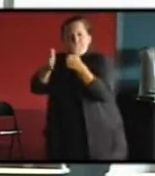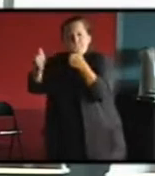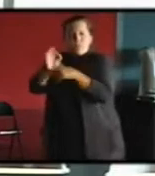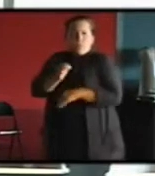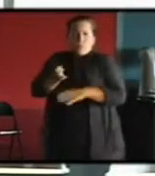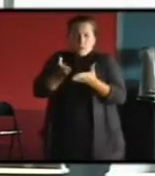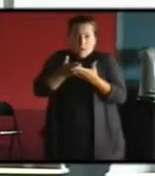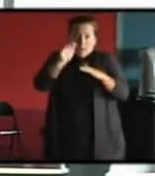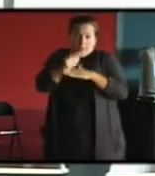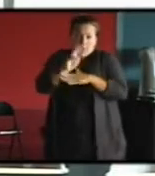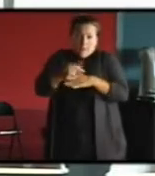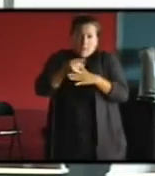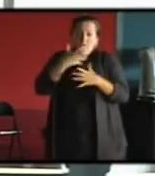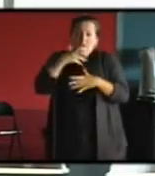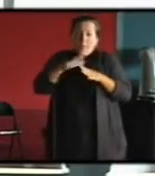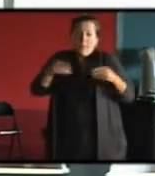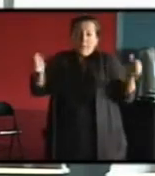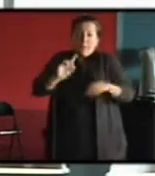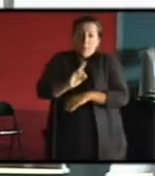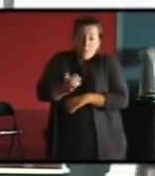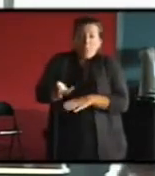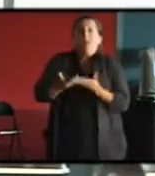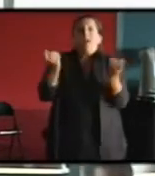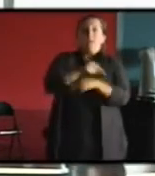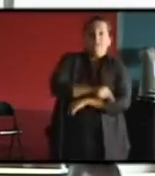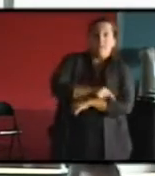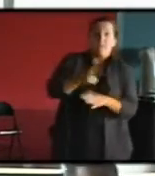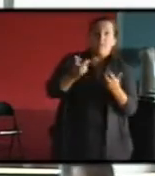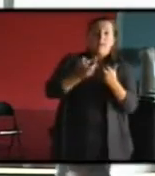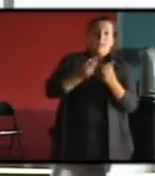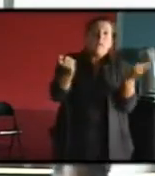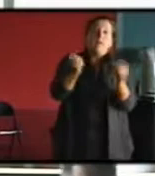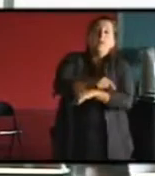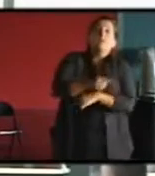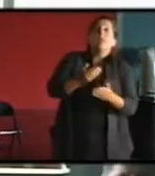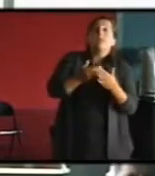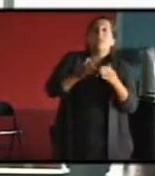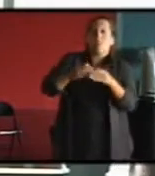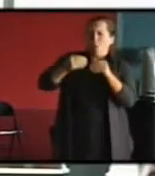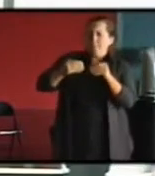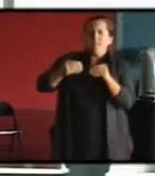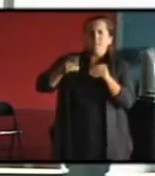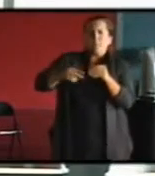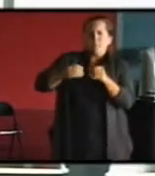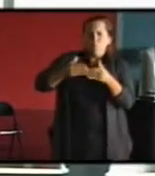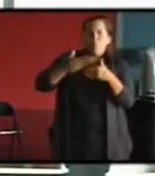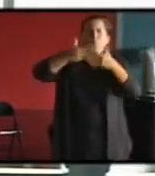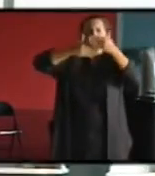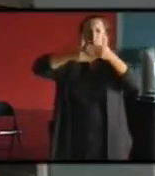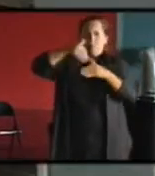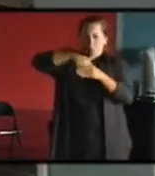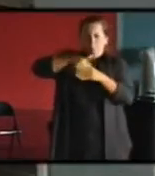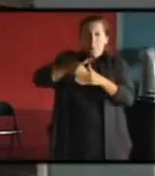c'est quelque chose qui est très important à comprendre, même si, à l'inverse, les murs sont plutôt pas très bien